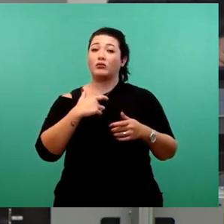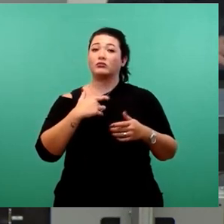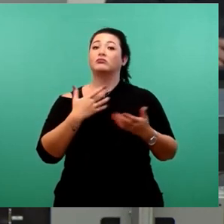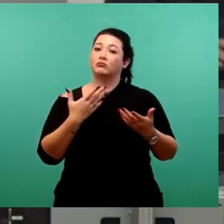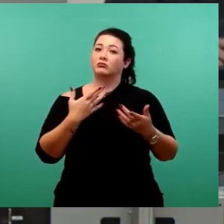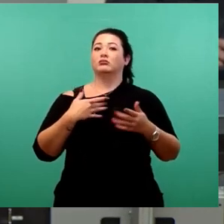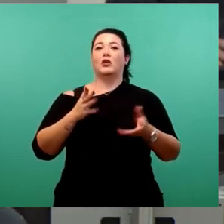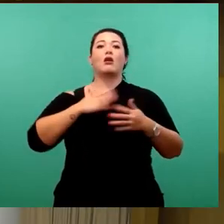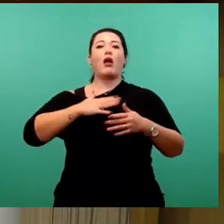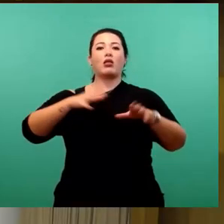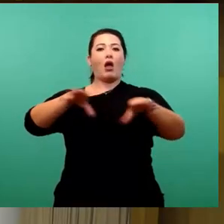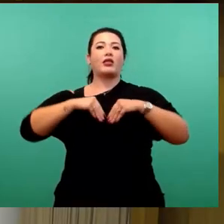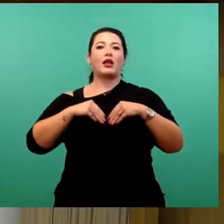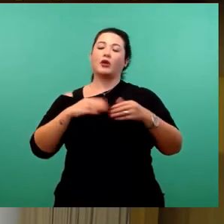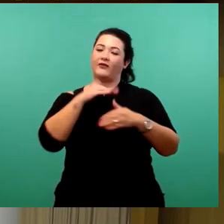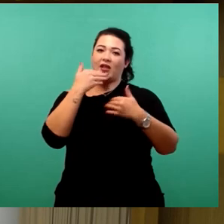Aufmerksamkeit.